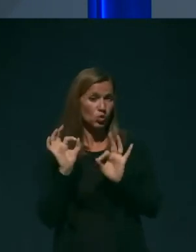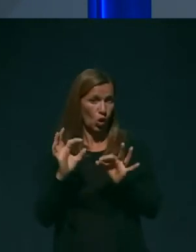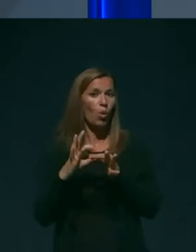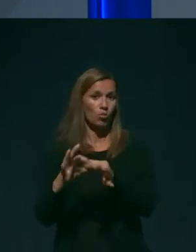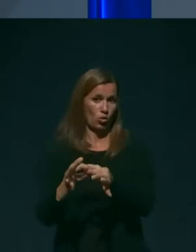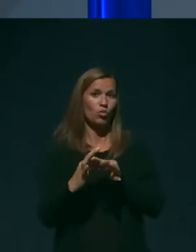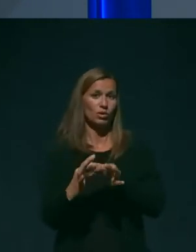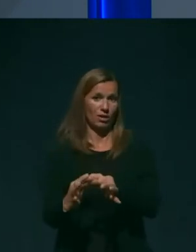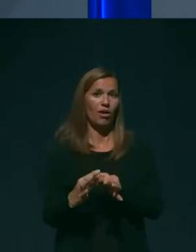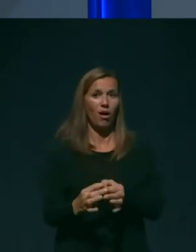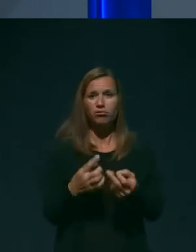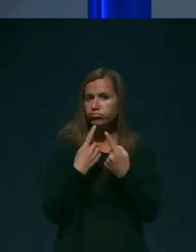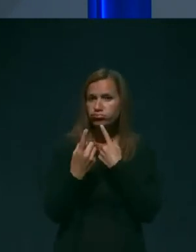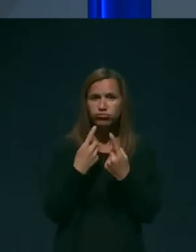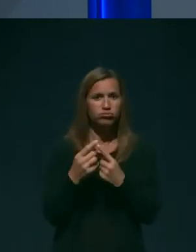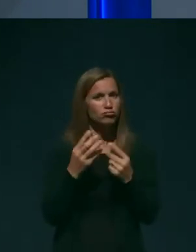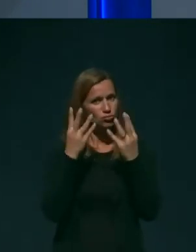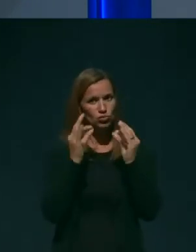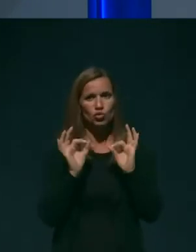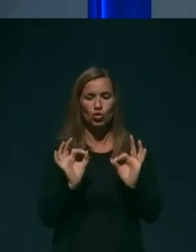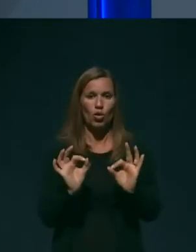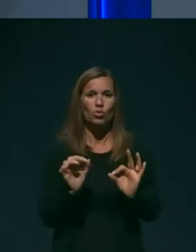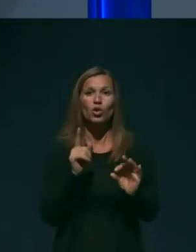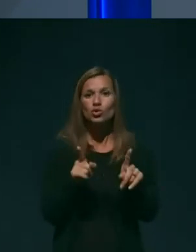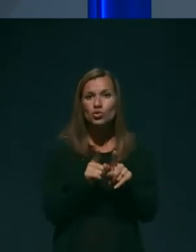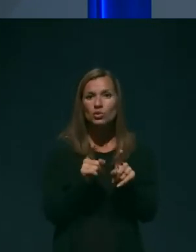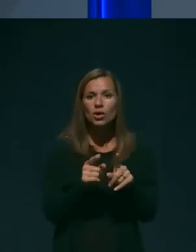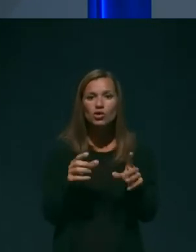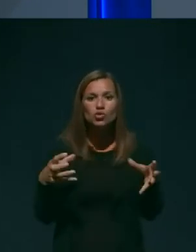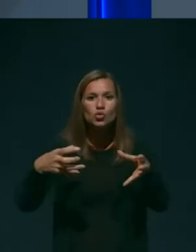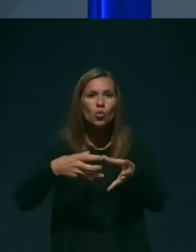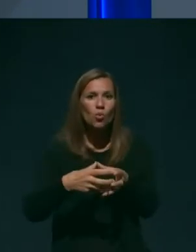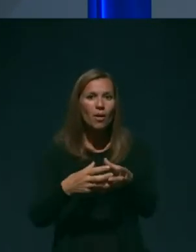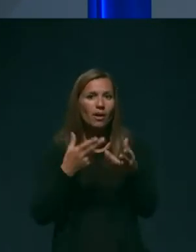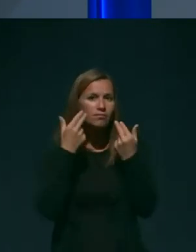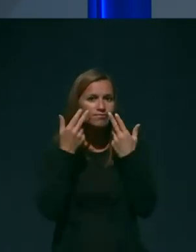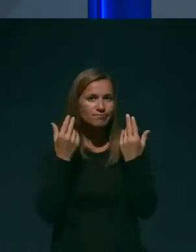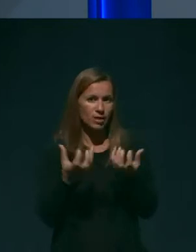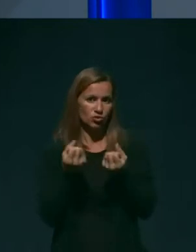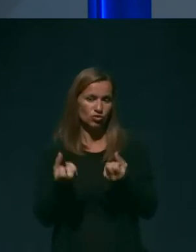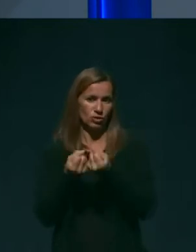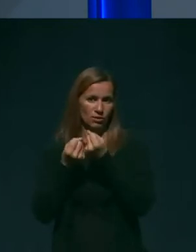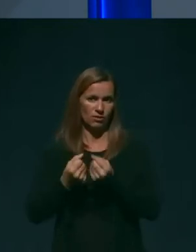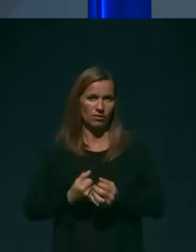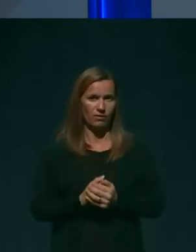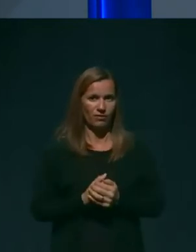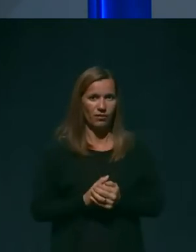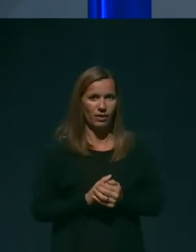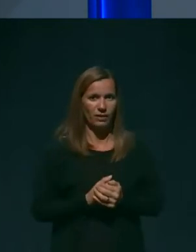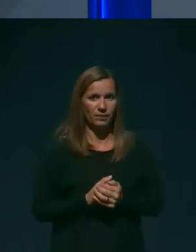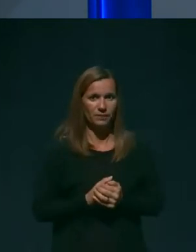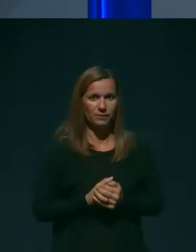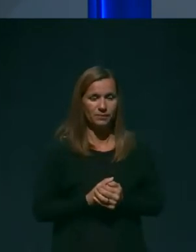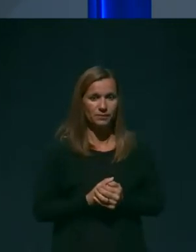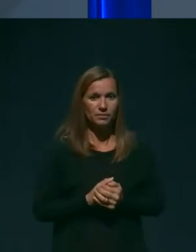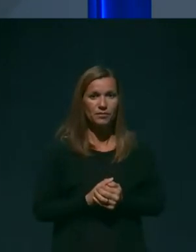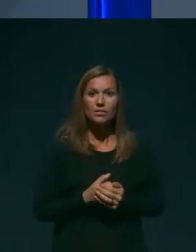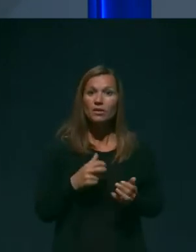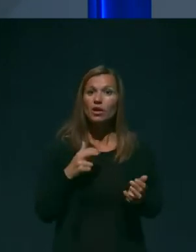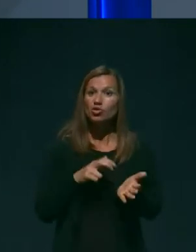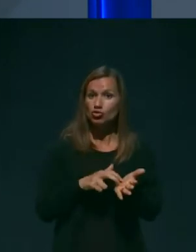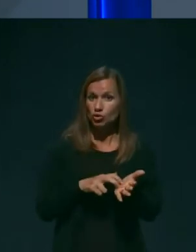Dialog teče in tudi rešitve se oblikujejo tudi v sodelovanju z njimi. Zaključko povdarjam,